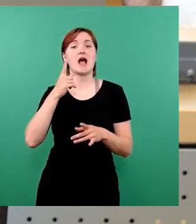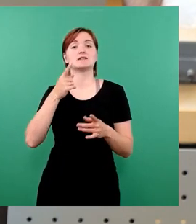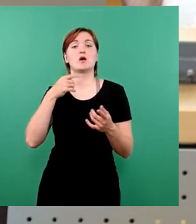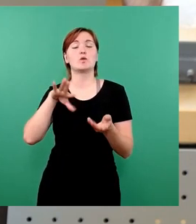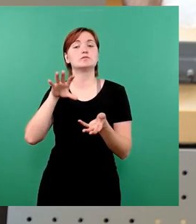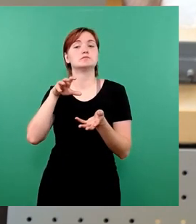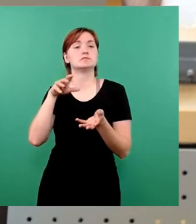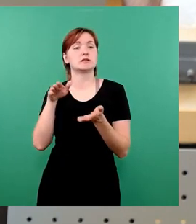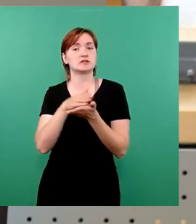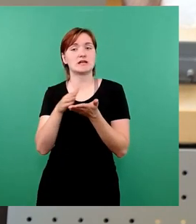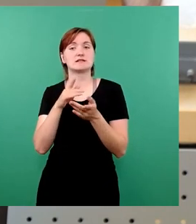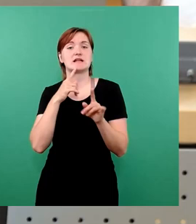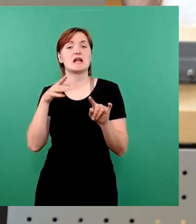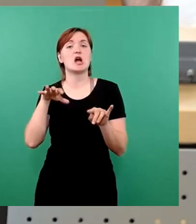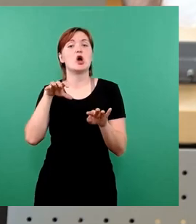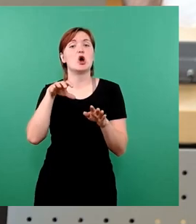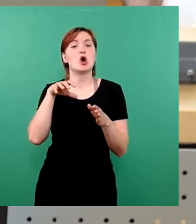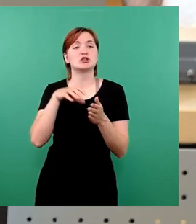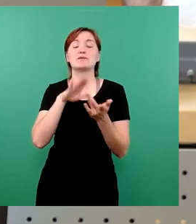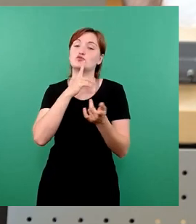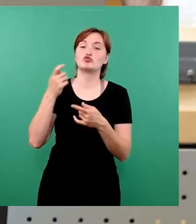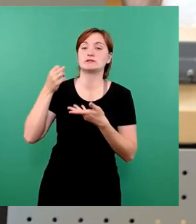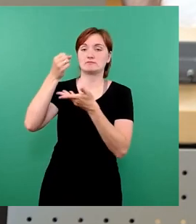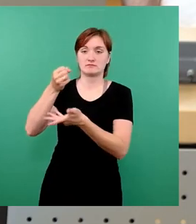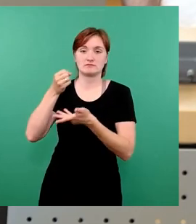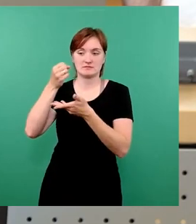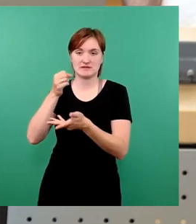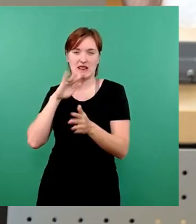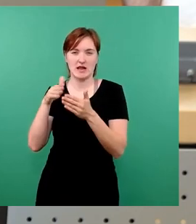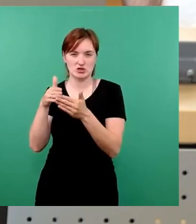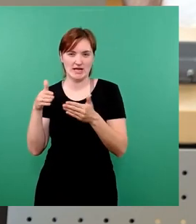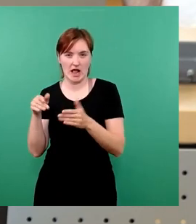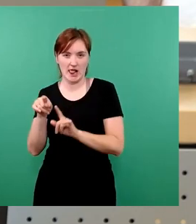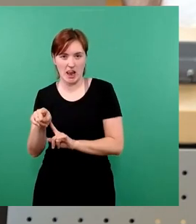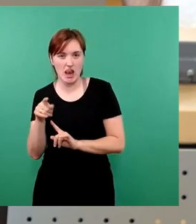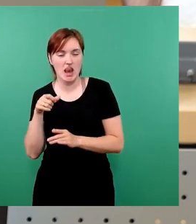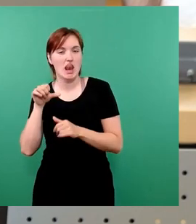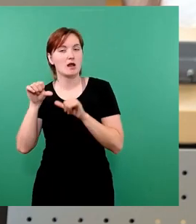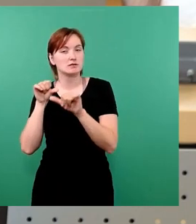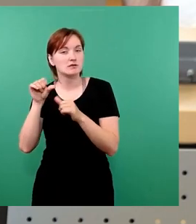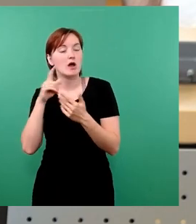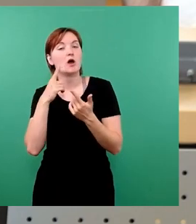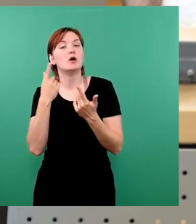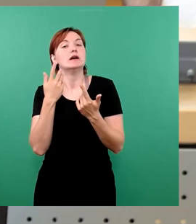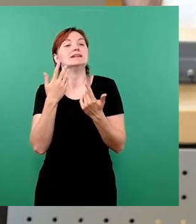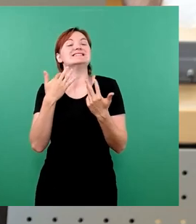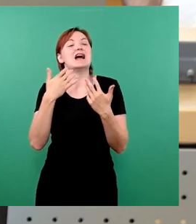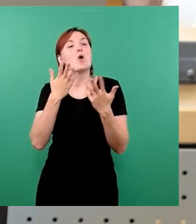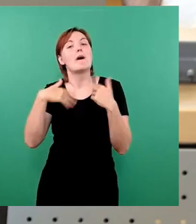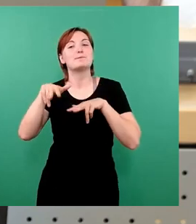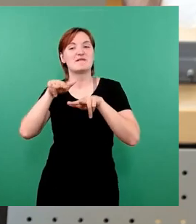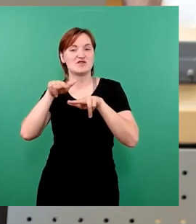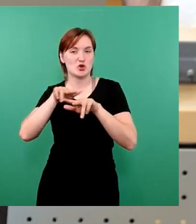beschlossen, die entsprechend zu finanzieren sind. Wir sehen mehr Bedarfe in der Bewirtschaftung